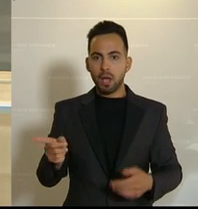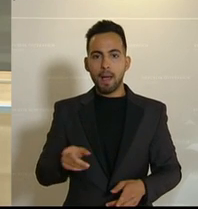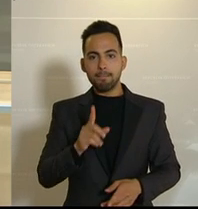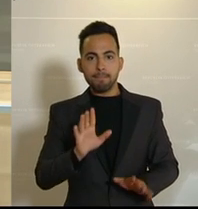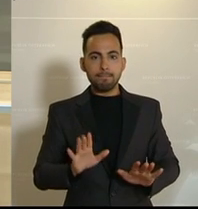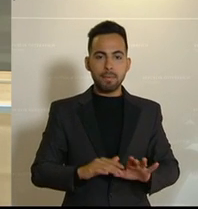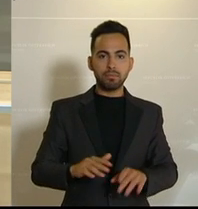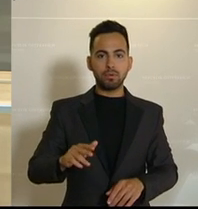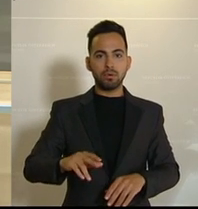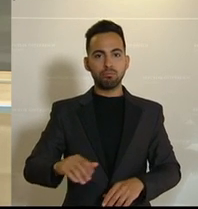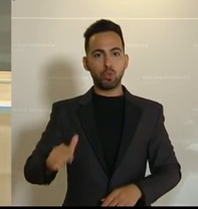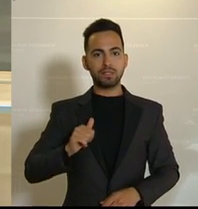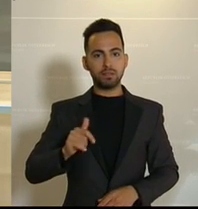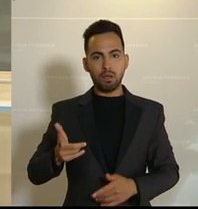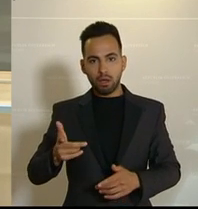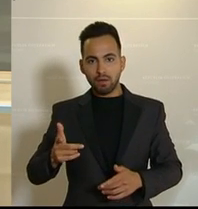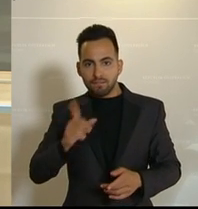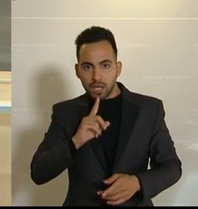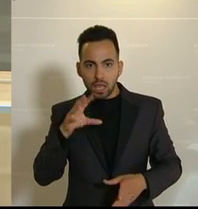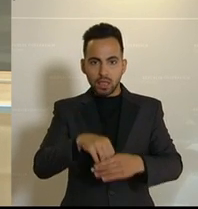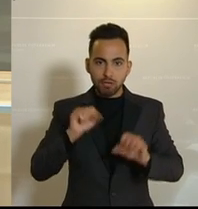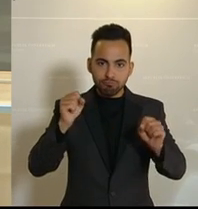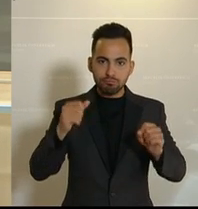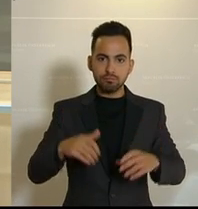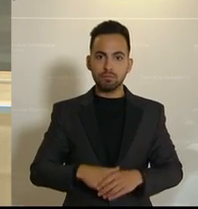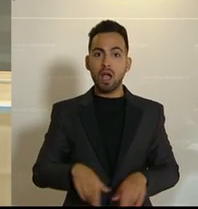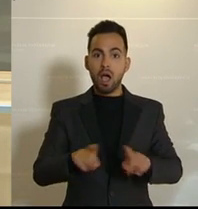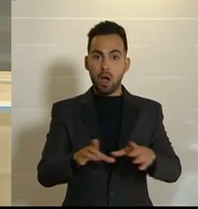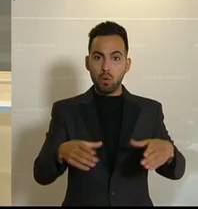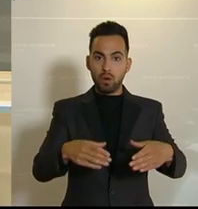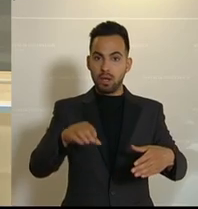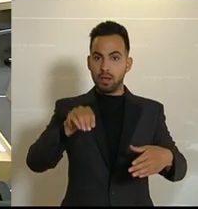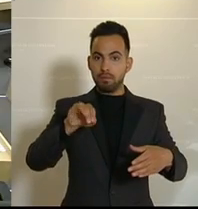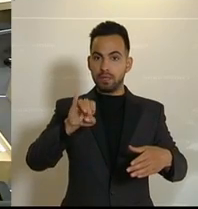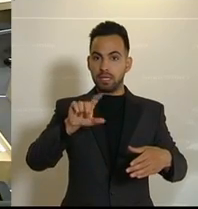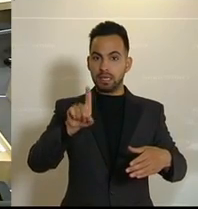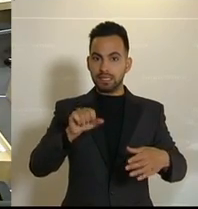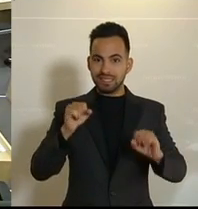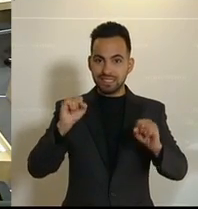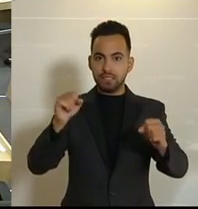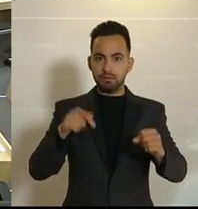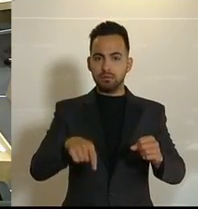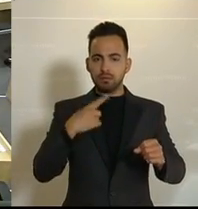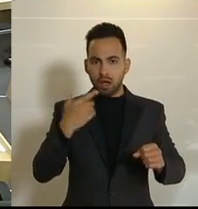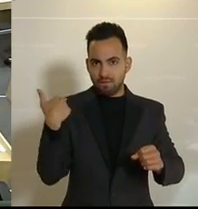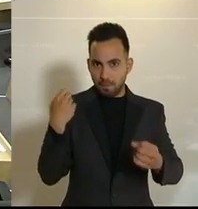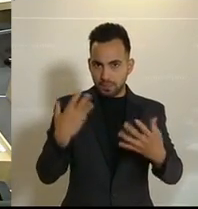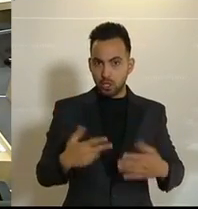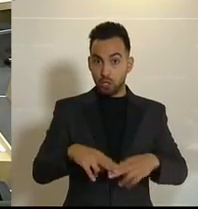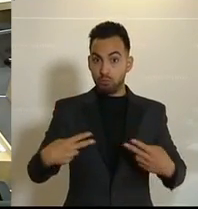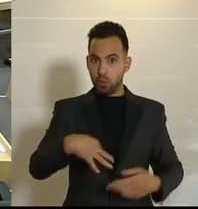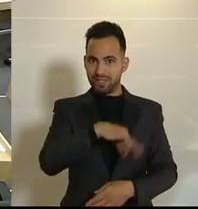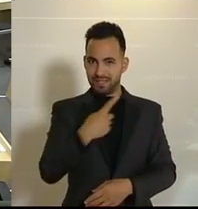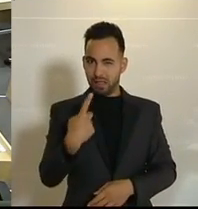Bundesheer geht. Dazu kommt noch ein Murks beim Milizeinsatz. Vollmundig haben Sie gemeinsam mit dem Bundeskanzler die